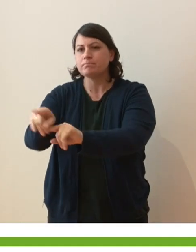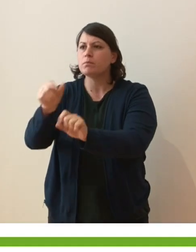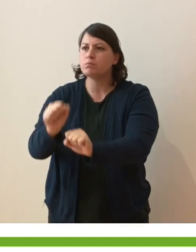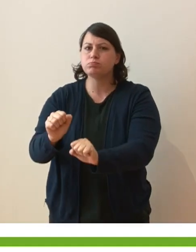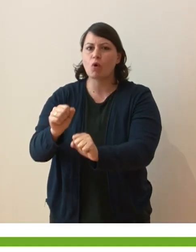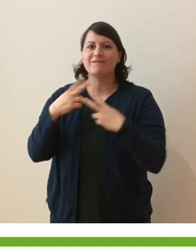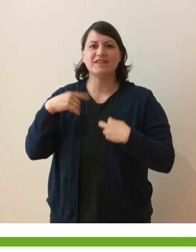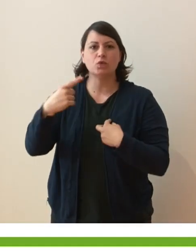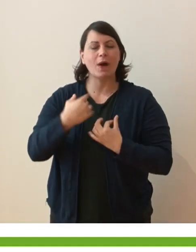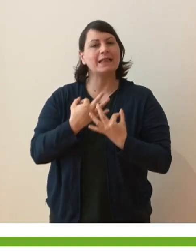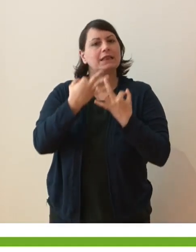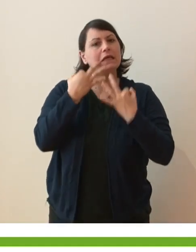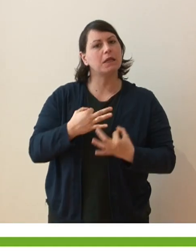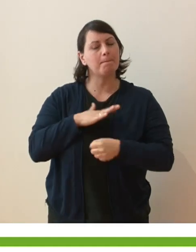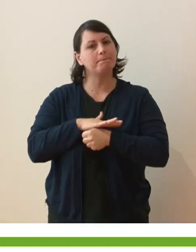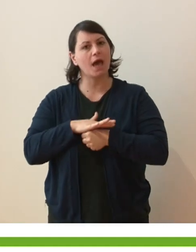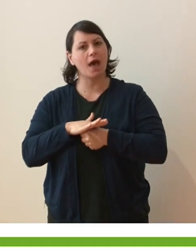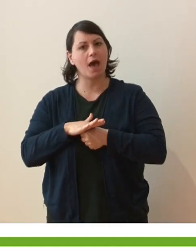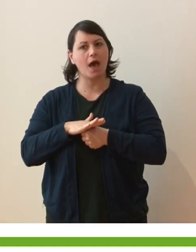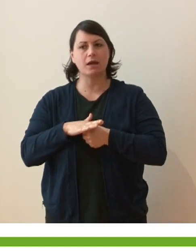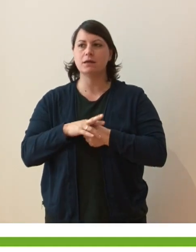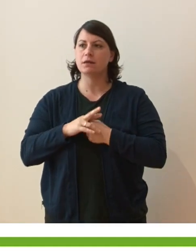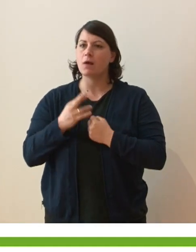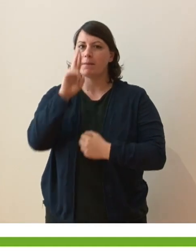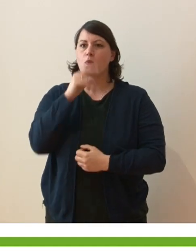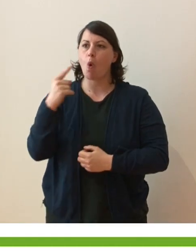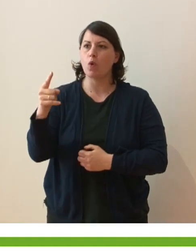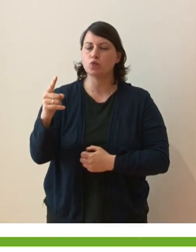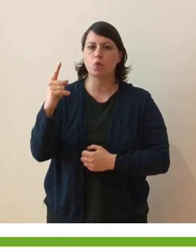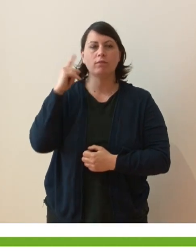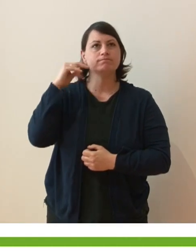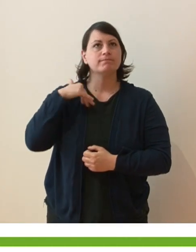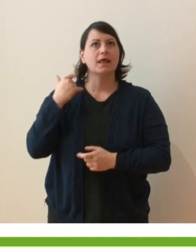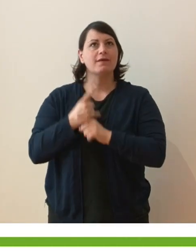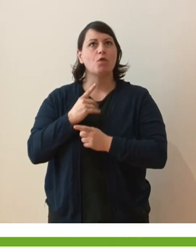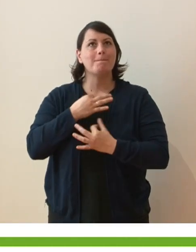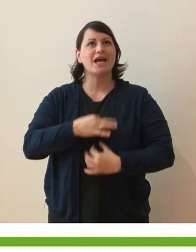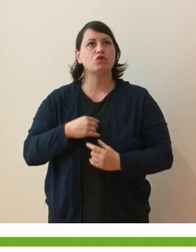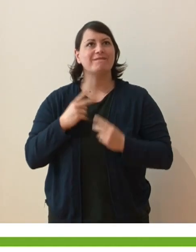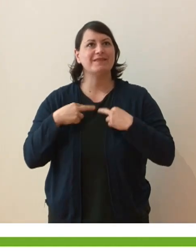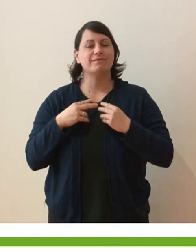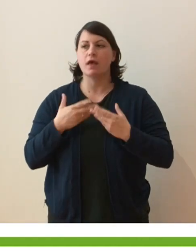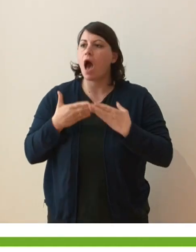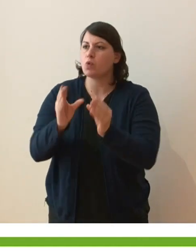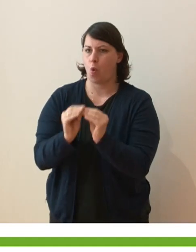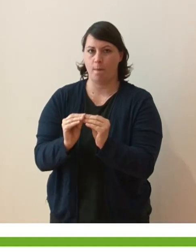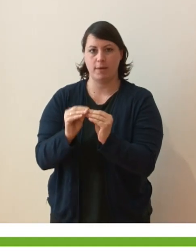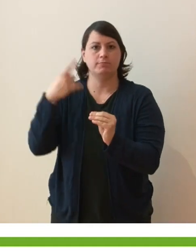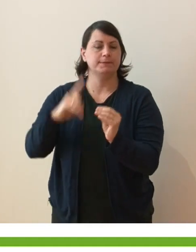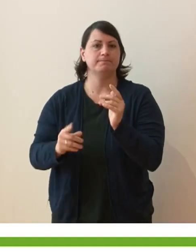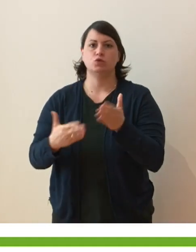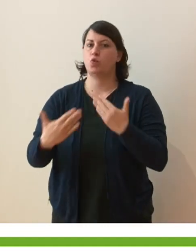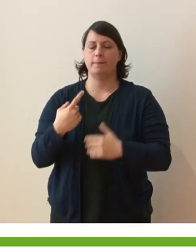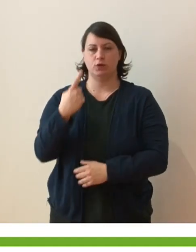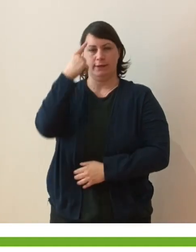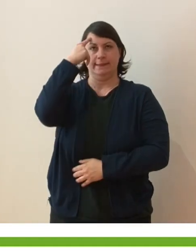con pienezza il tuo compito, la tua chiamata di essere persona. E questa è la cosa